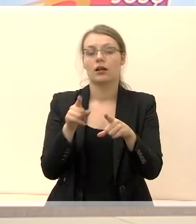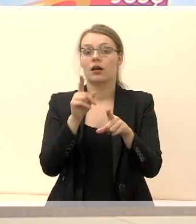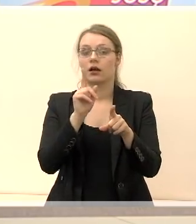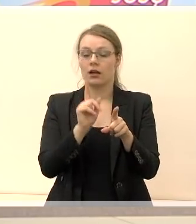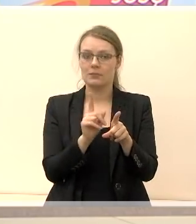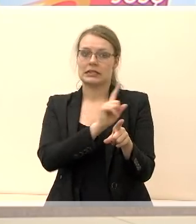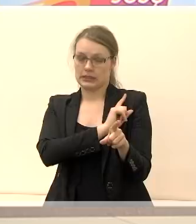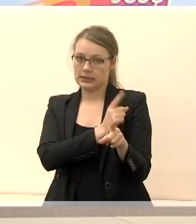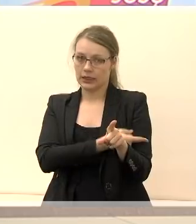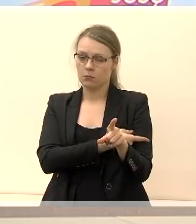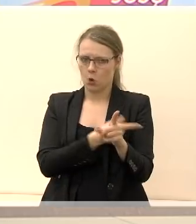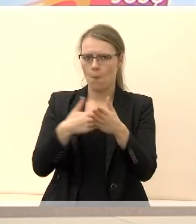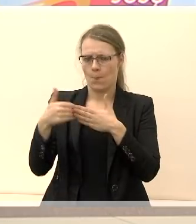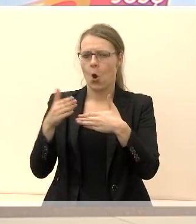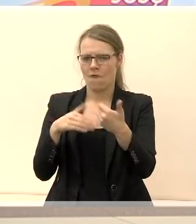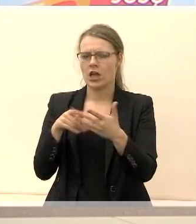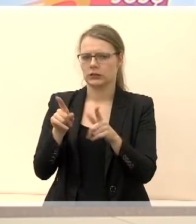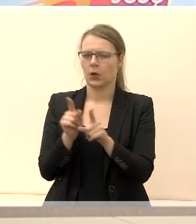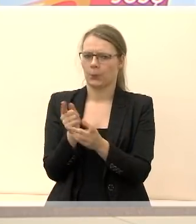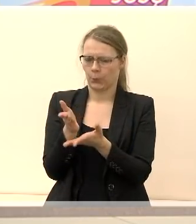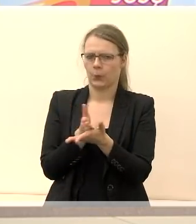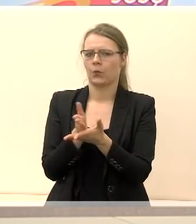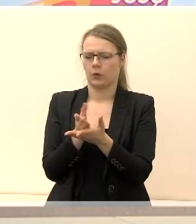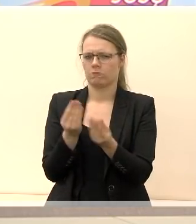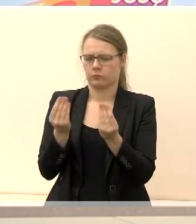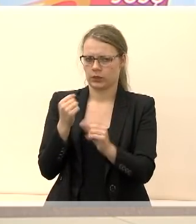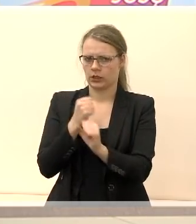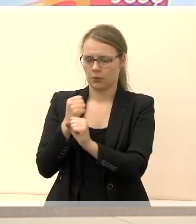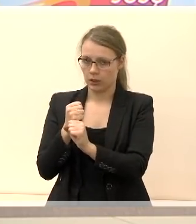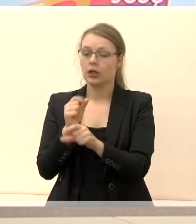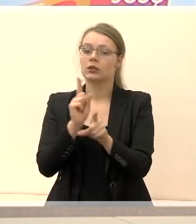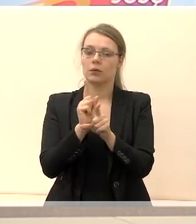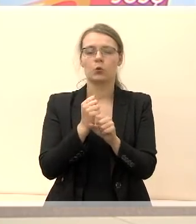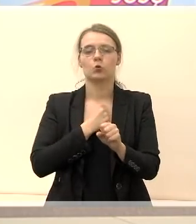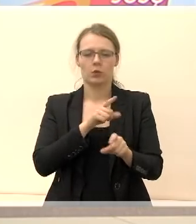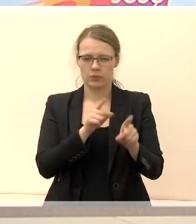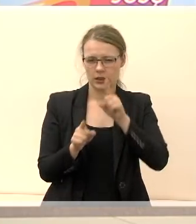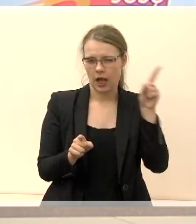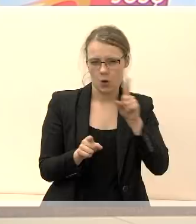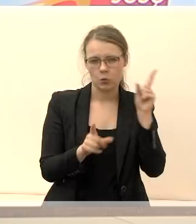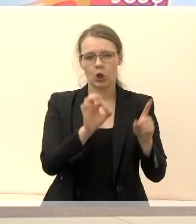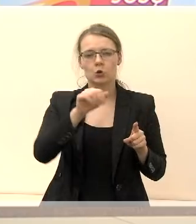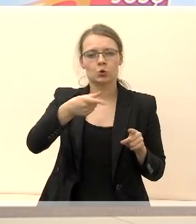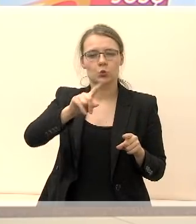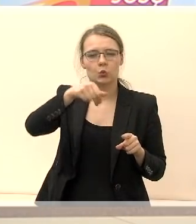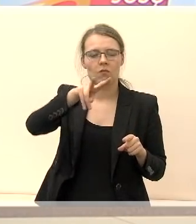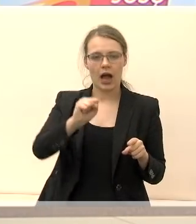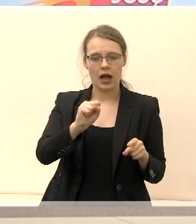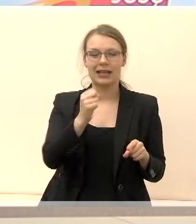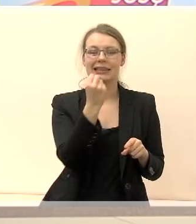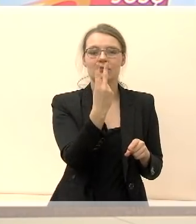labai stiprių ir profesiškai brandžių žmonių turime ir jauną mūsų sudavos gyvinatijos 12